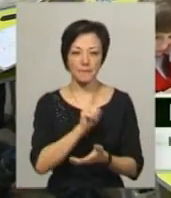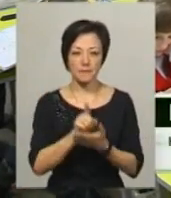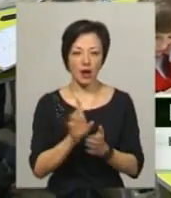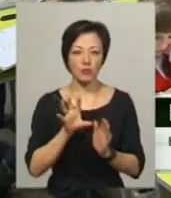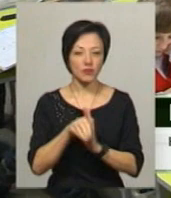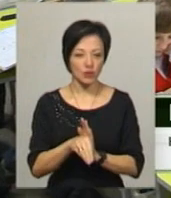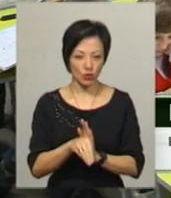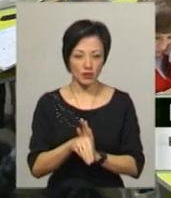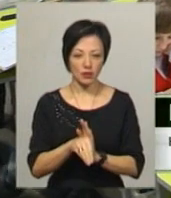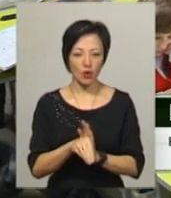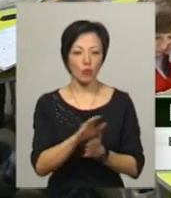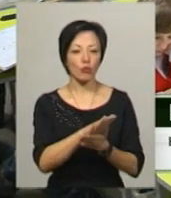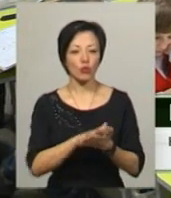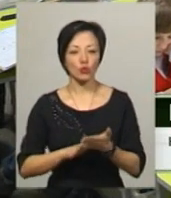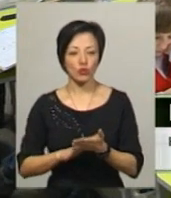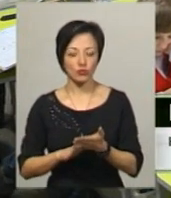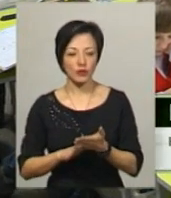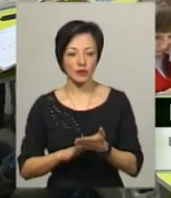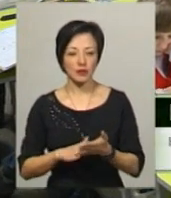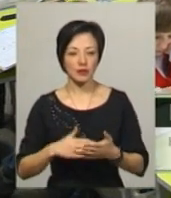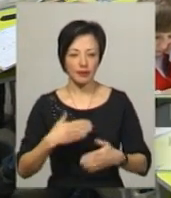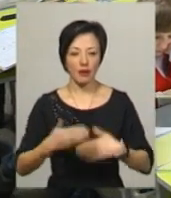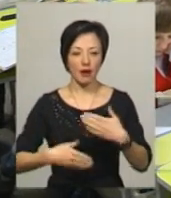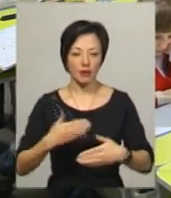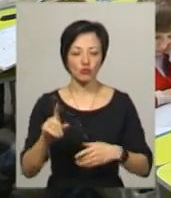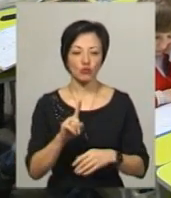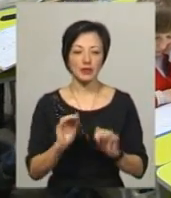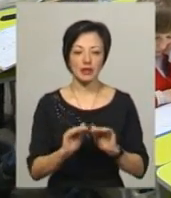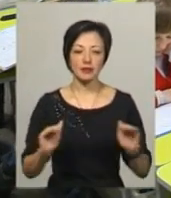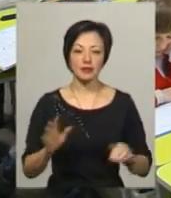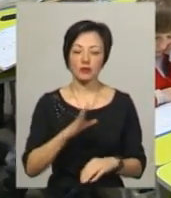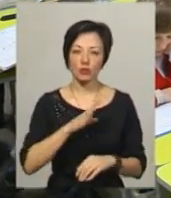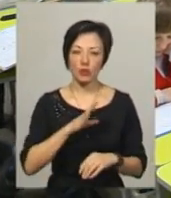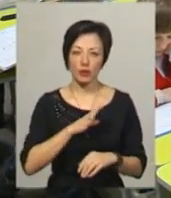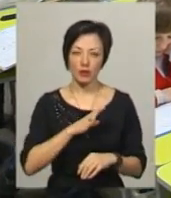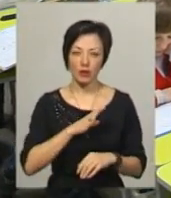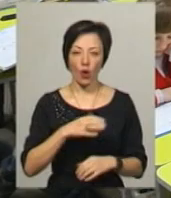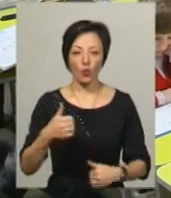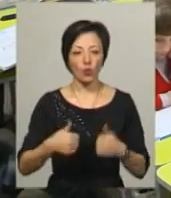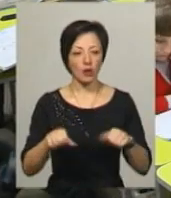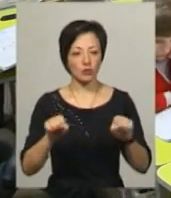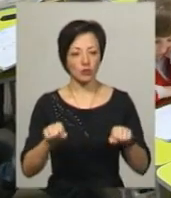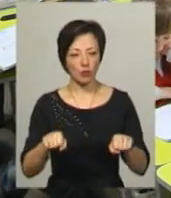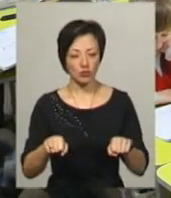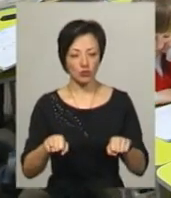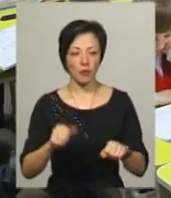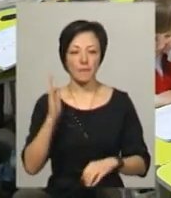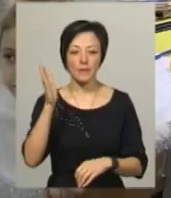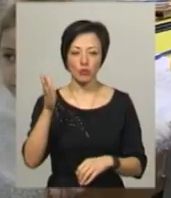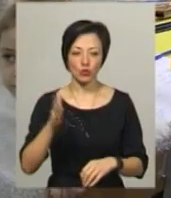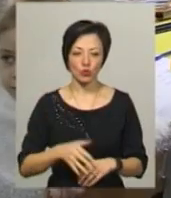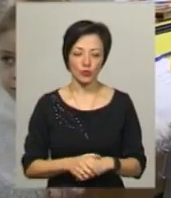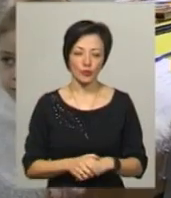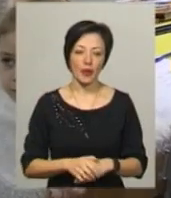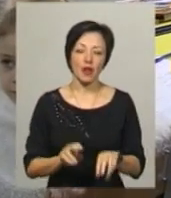втілювати, продовжувати далі, щоб діти були конкурентно спроможні в майбутньому.